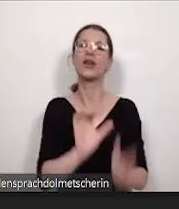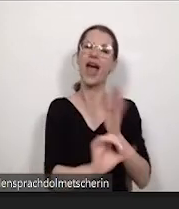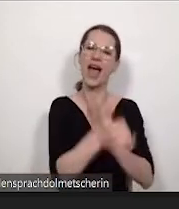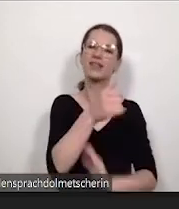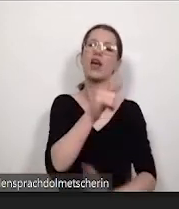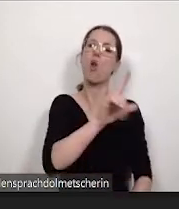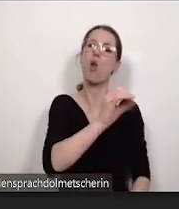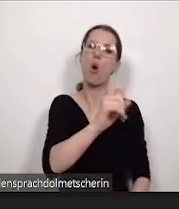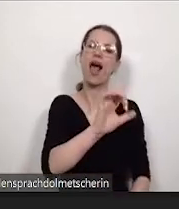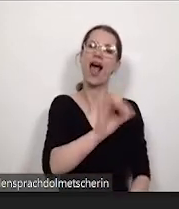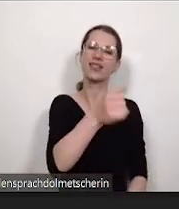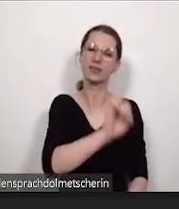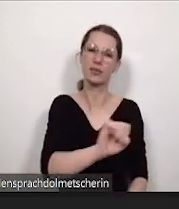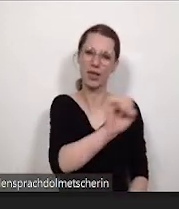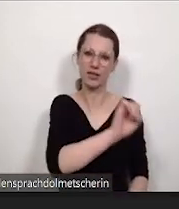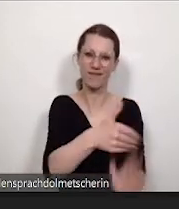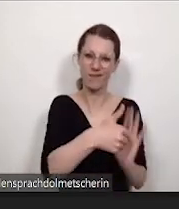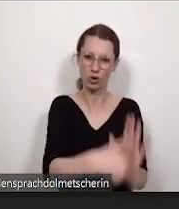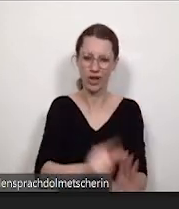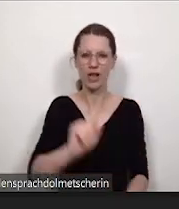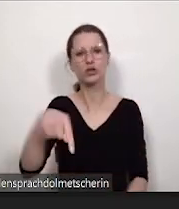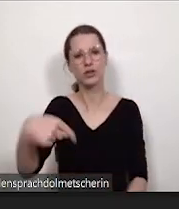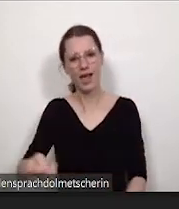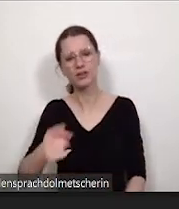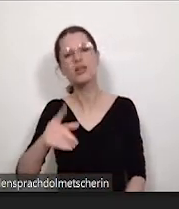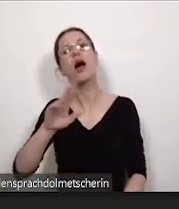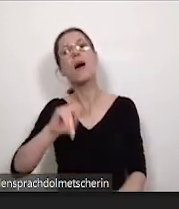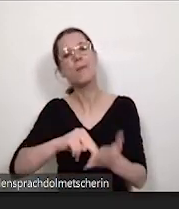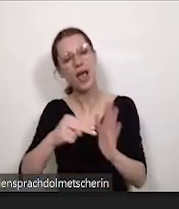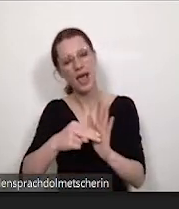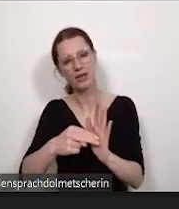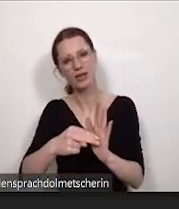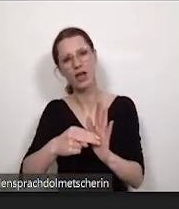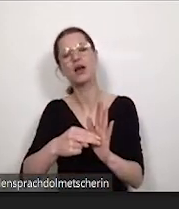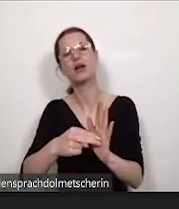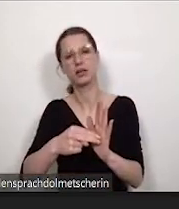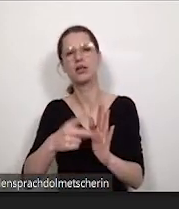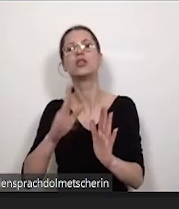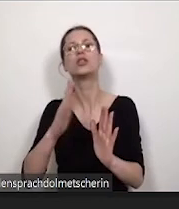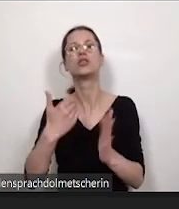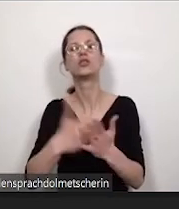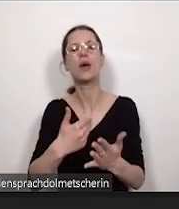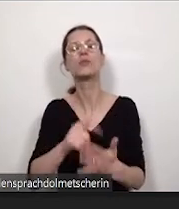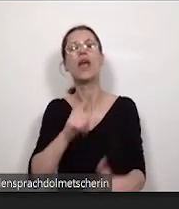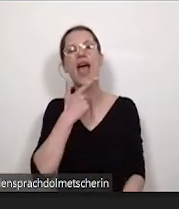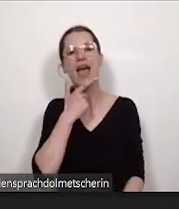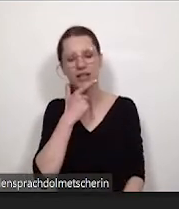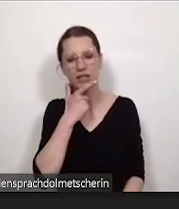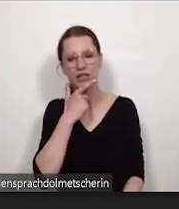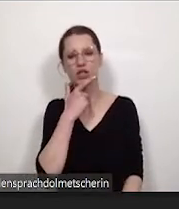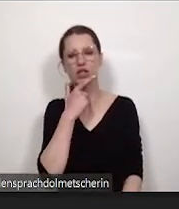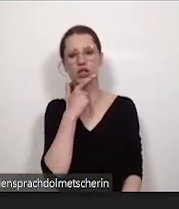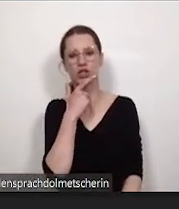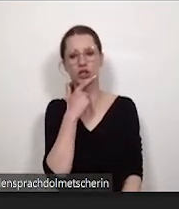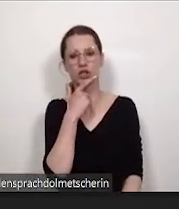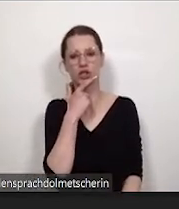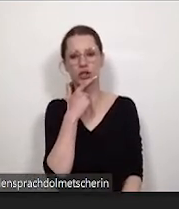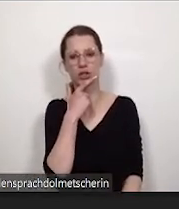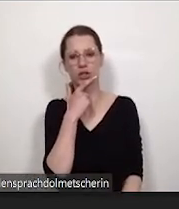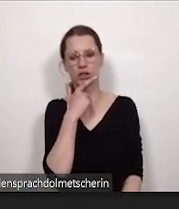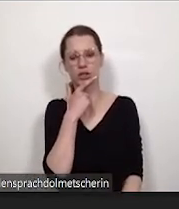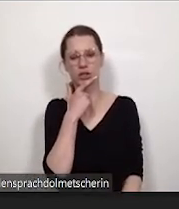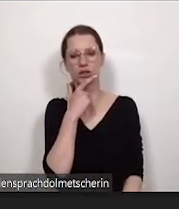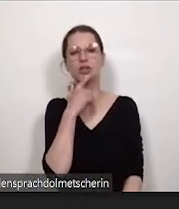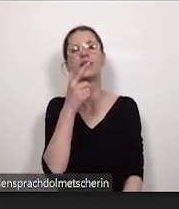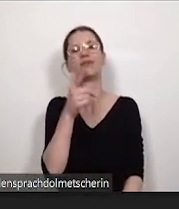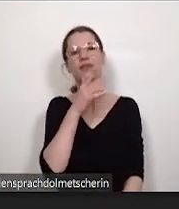auch die Pläne, die zukünftigen Pläne, um Lola zu verbessern auf Englisch Creation and Future Development Process of the Serious Game Raising